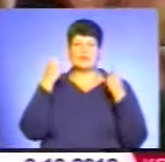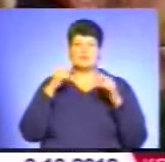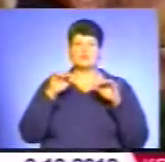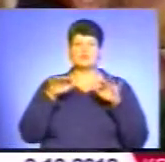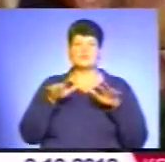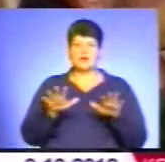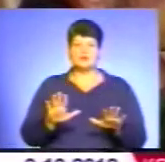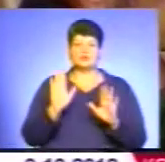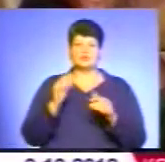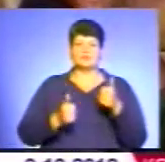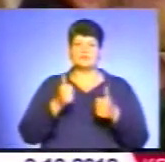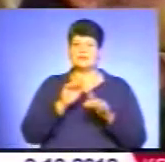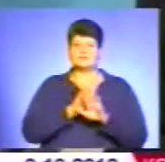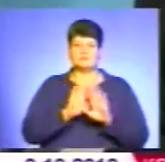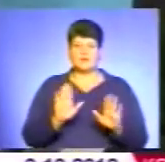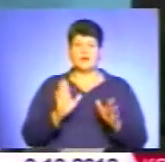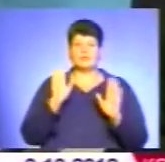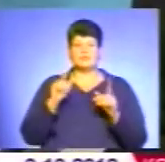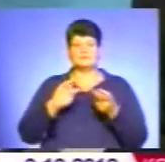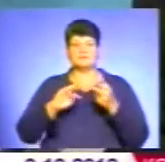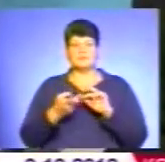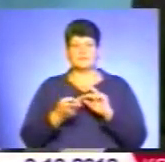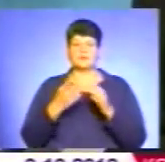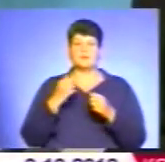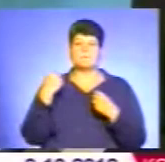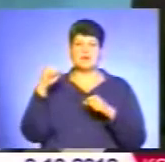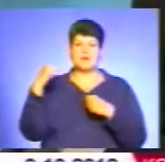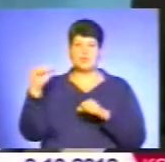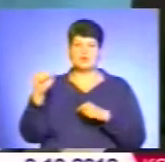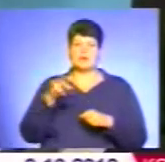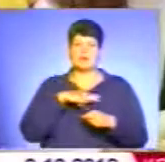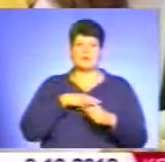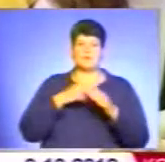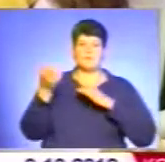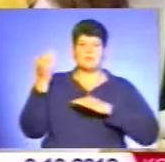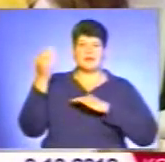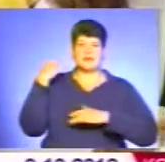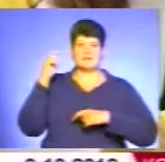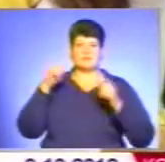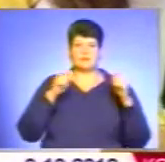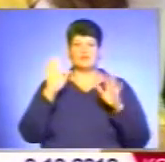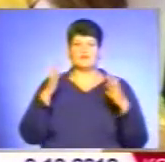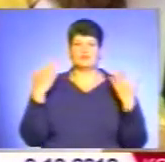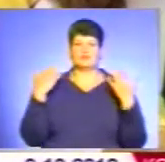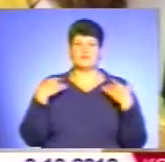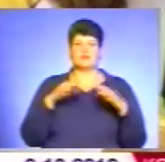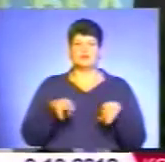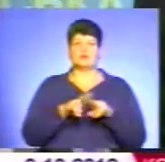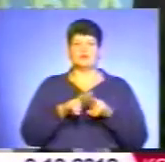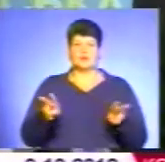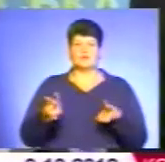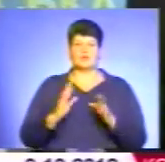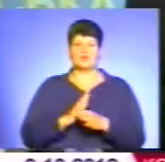року не будуть змагатися. А навпаки, козацькі колективи, переможці та лауреати попередніх фестивалів відпочиватимуть, як і всі гості.